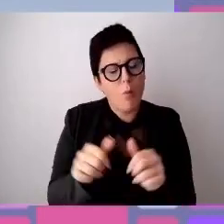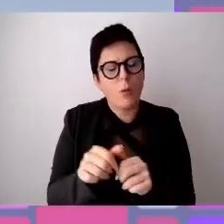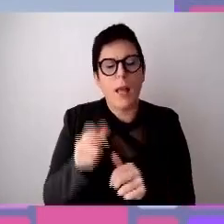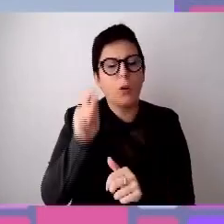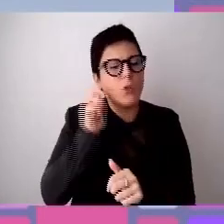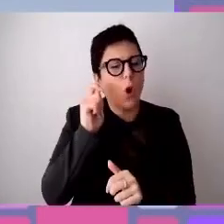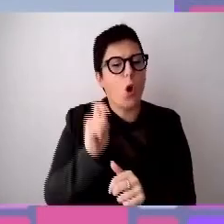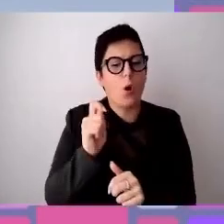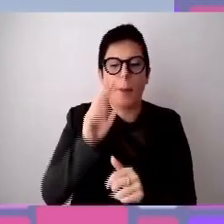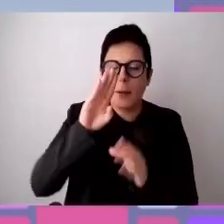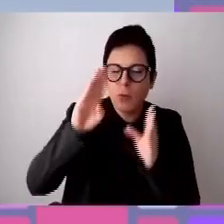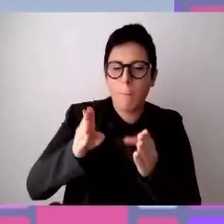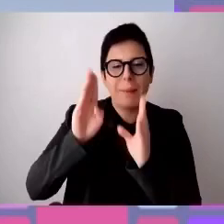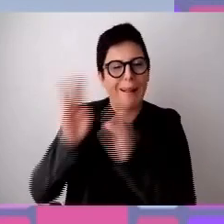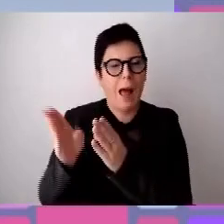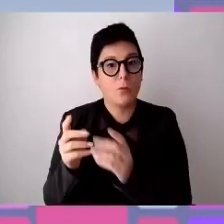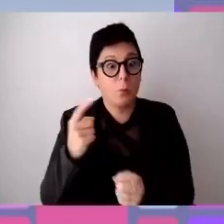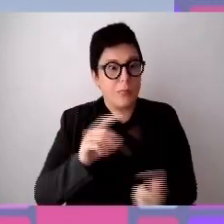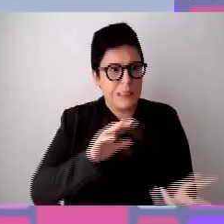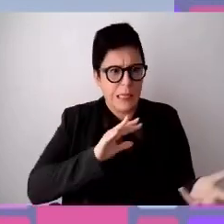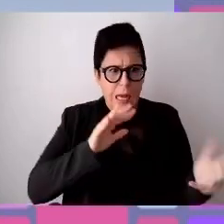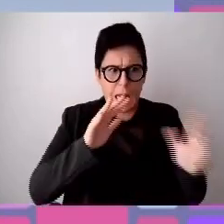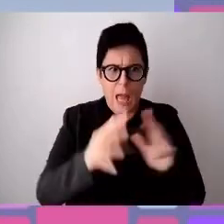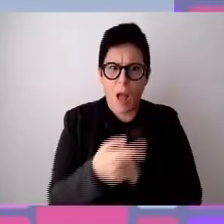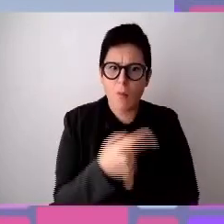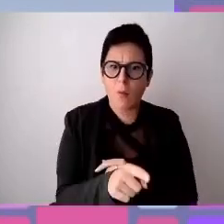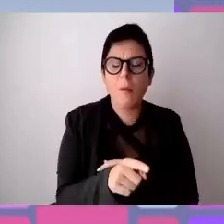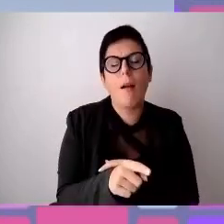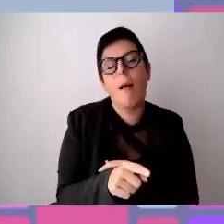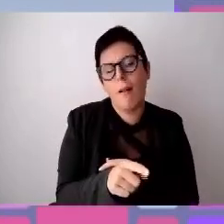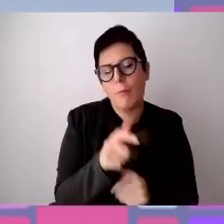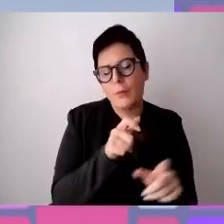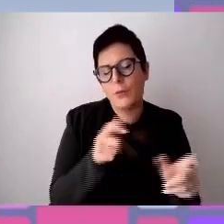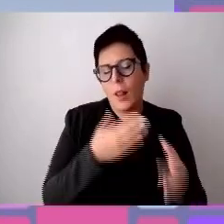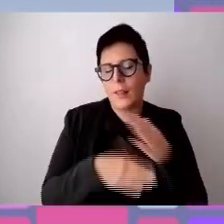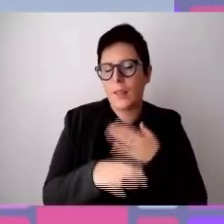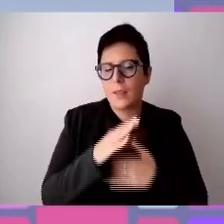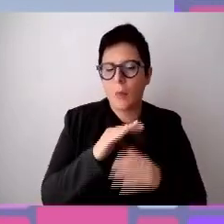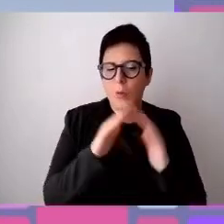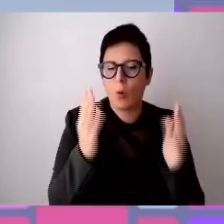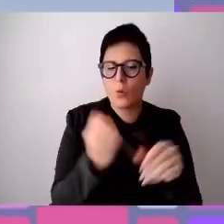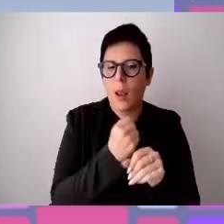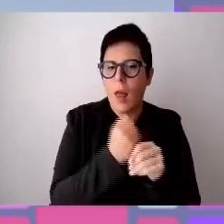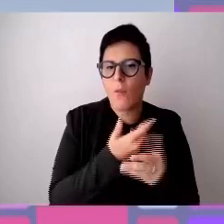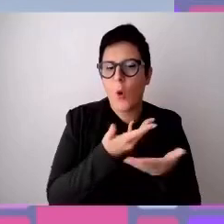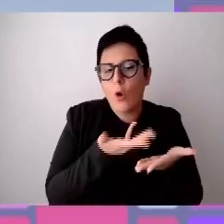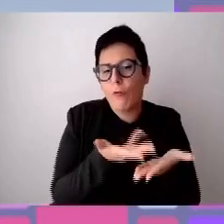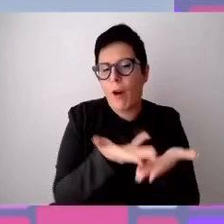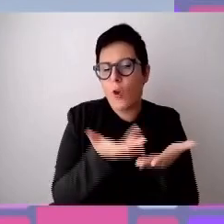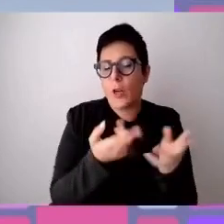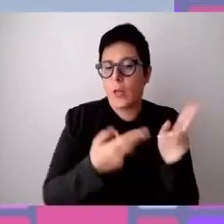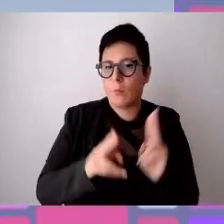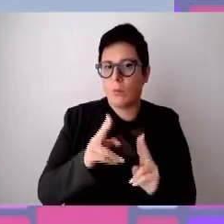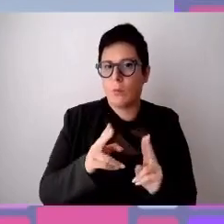portato anche a favorire l'inclusione delle persone disabili nel mondo del lavoro. Cosa è accaduto poi? Che questo